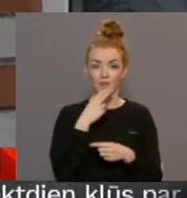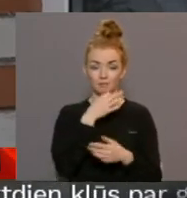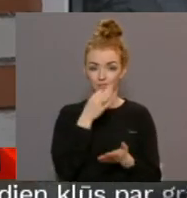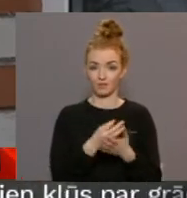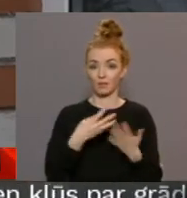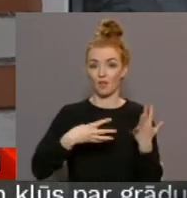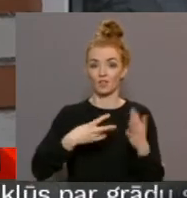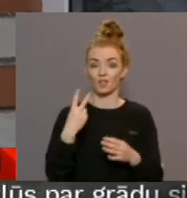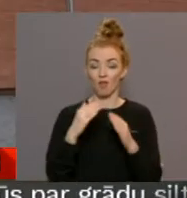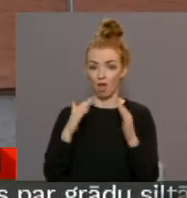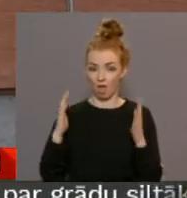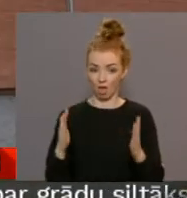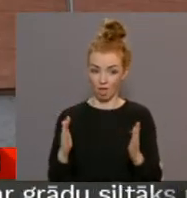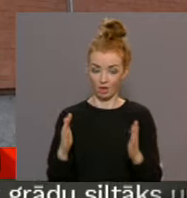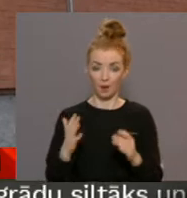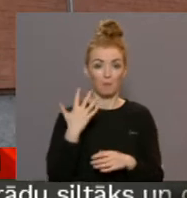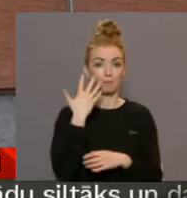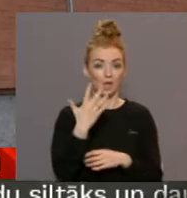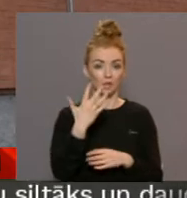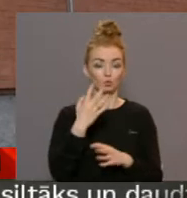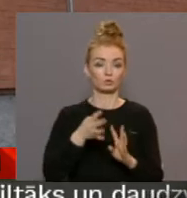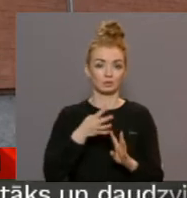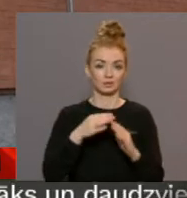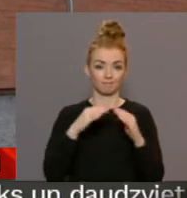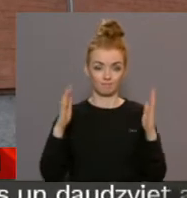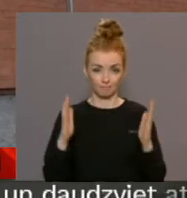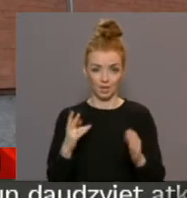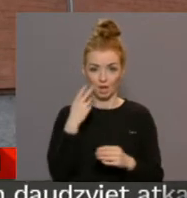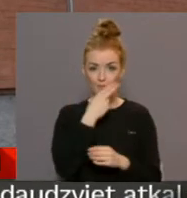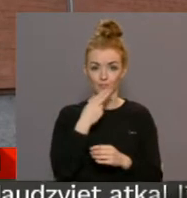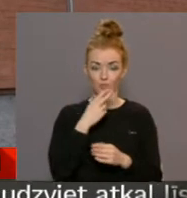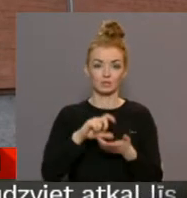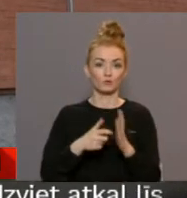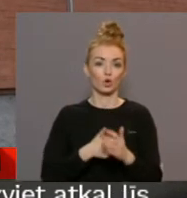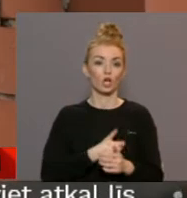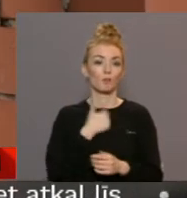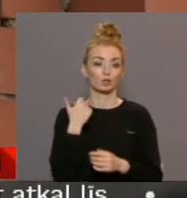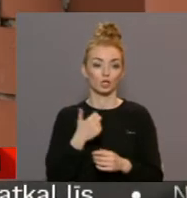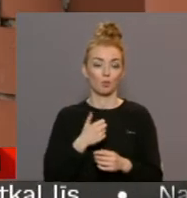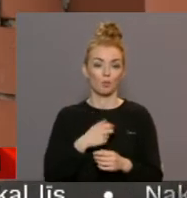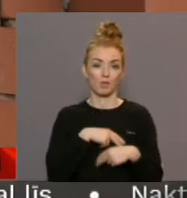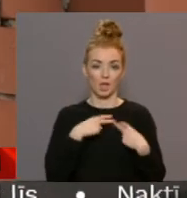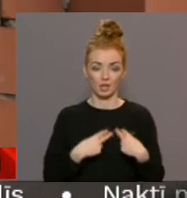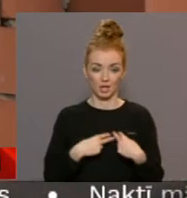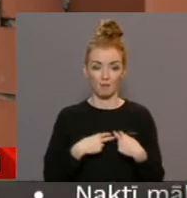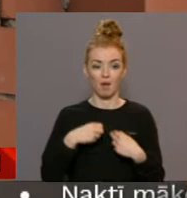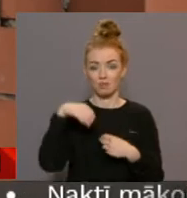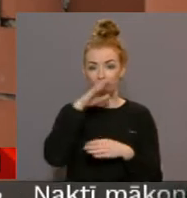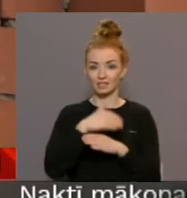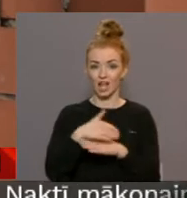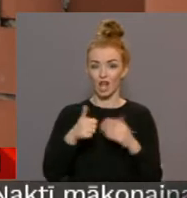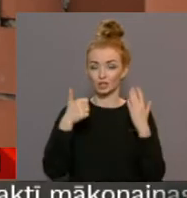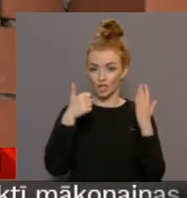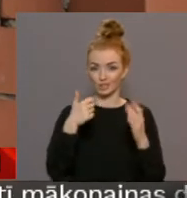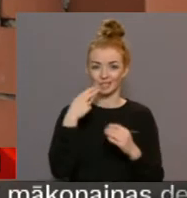92 sēkas novadā. Piecus daudzīvokļu nāmus apsaimnieko dzīvokļu īpašnieku biedrības. Biedrība Dārzielas saimniecība,